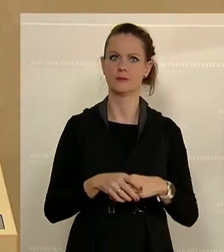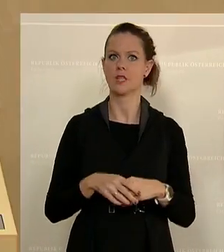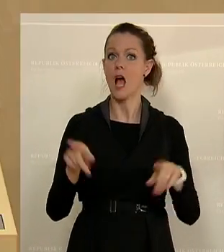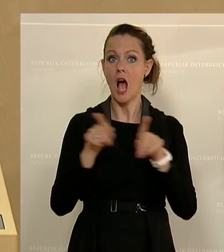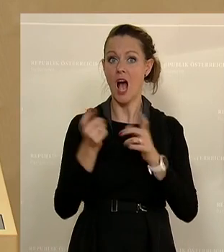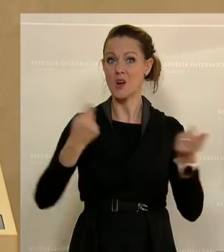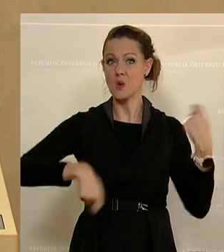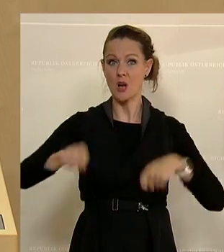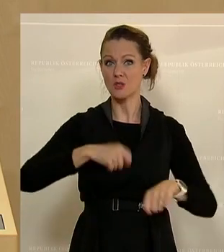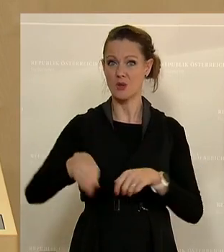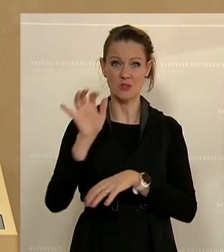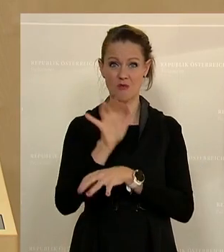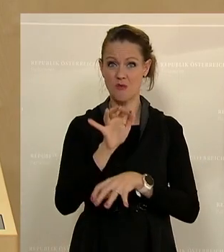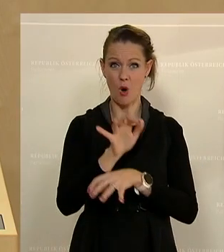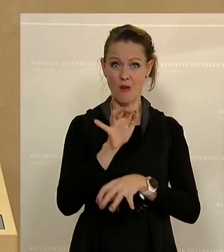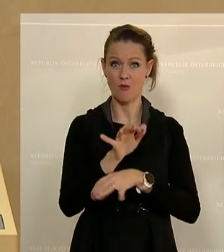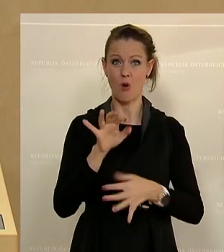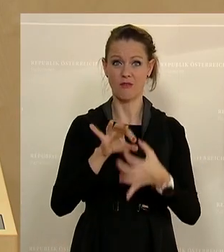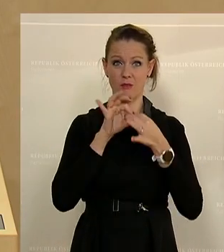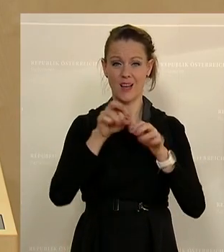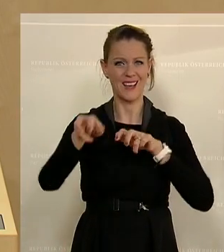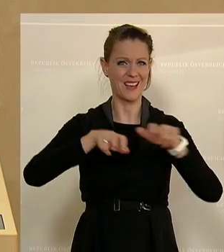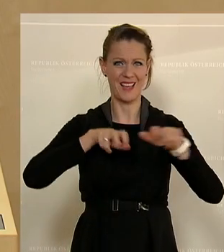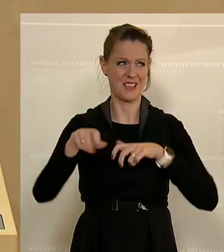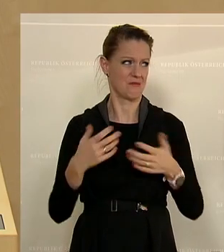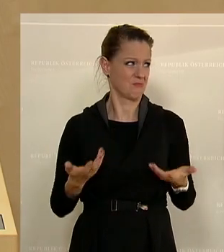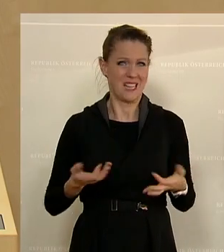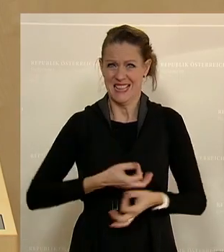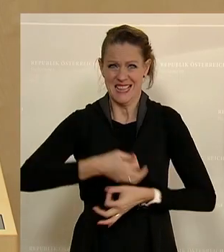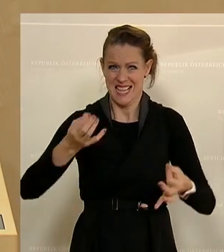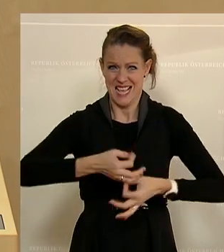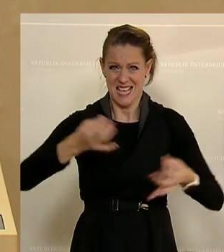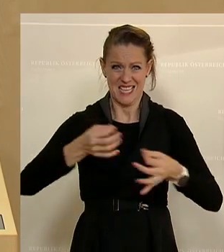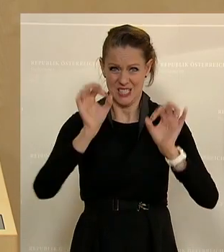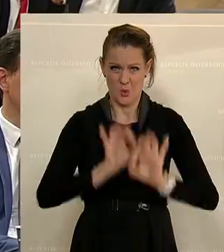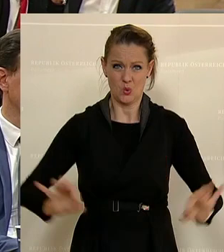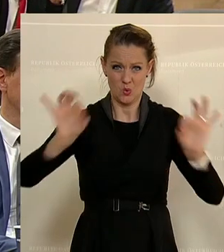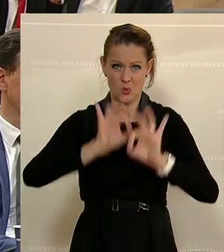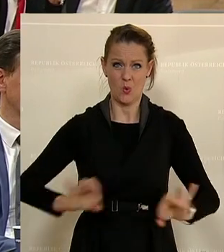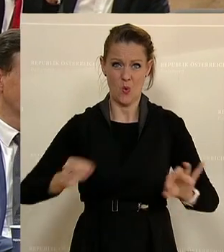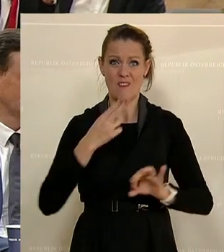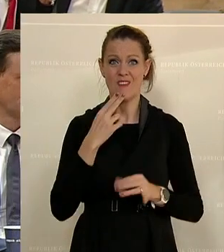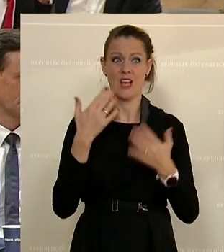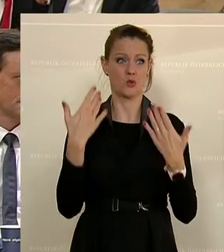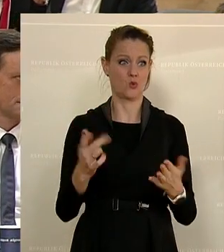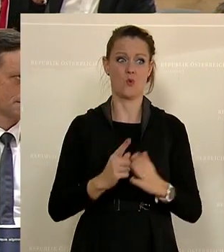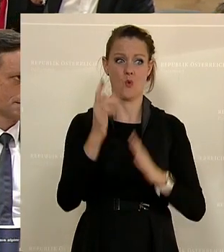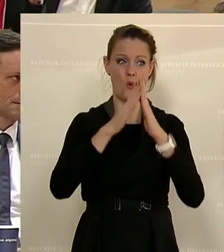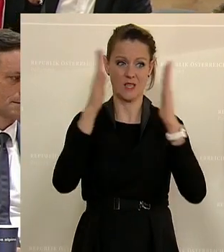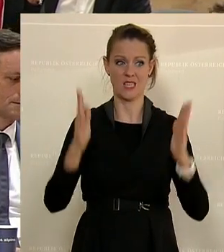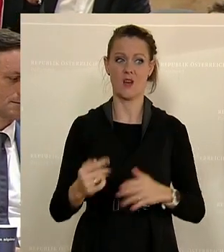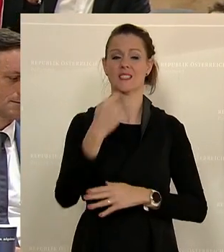Korruptionsvorwurf, der ist gegenüber der Regierung überhaupt nicht erhoben worden, wer das alles hier in diesem Hohen Haus